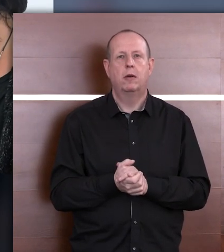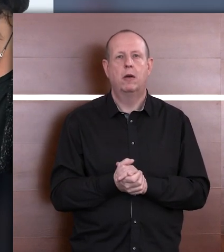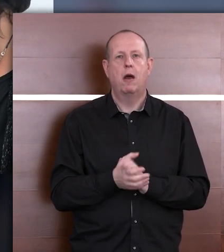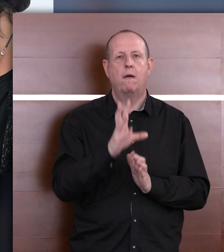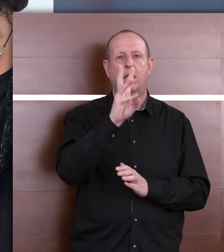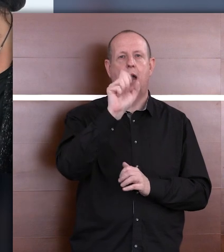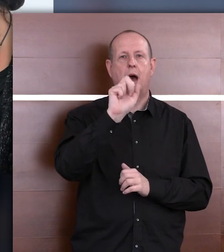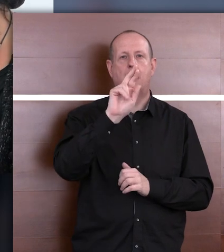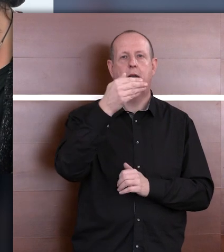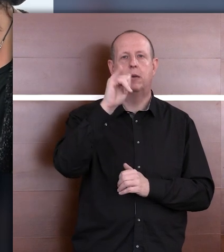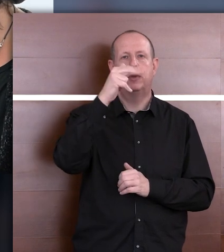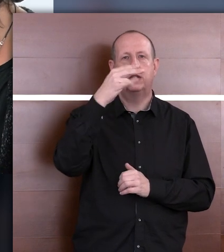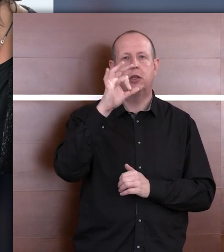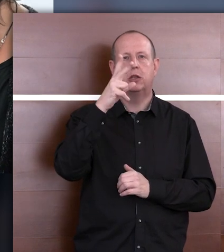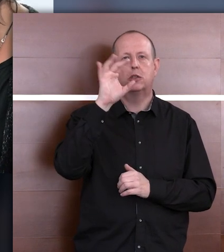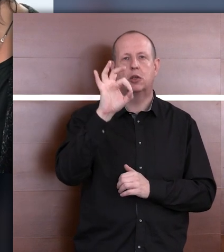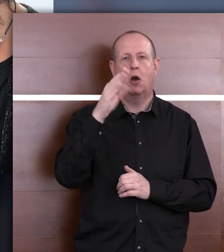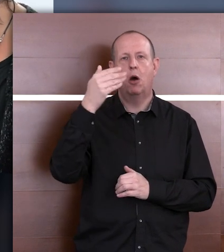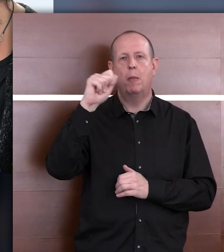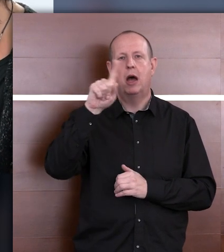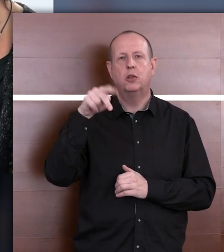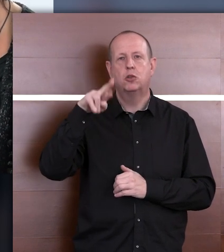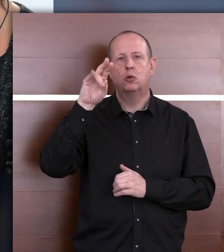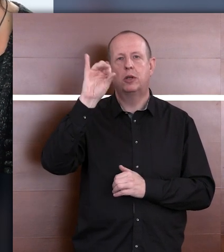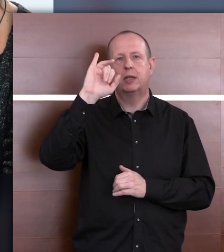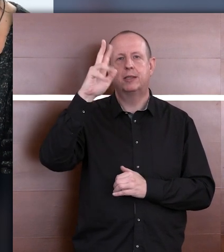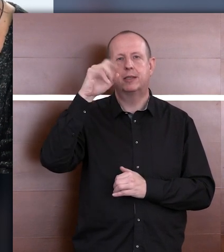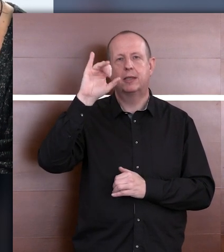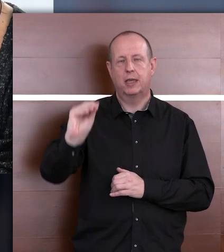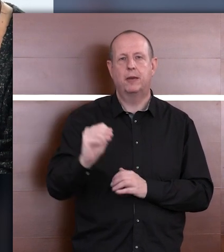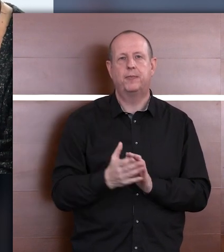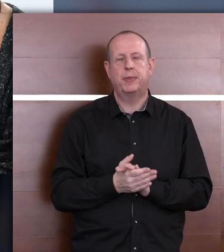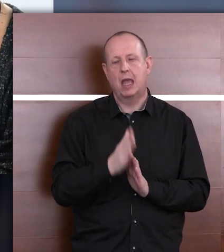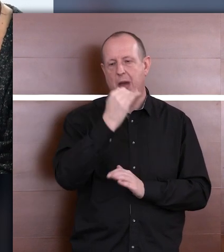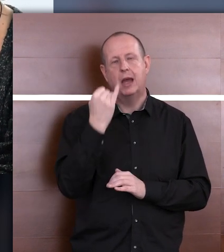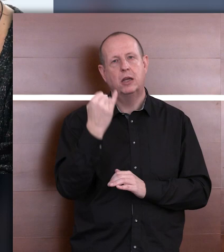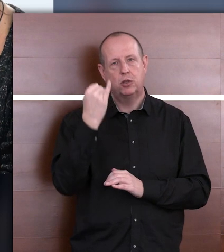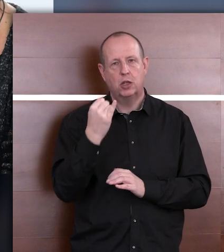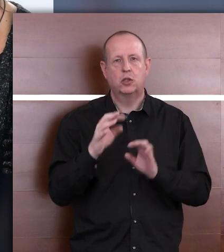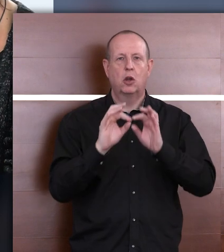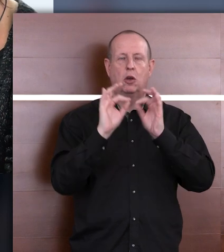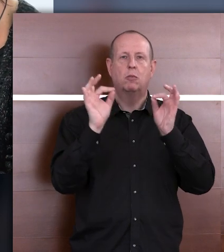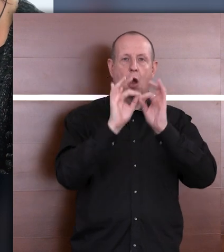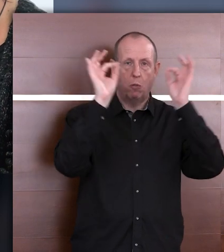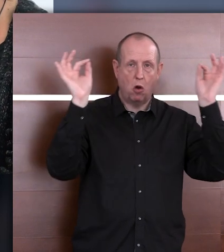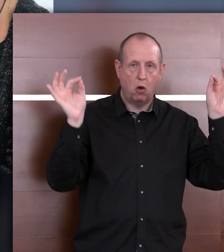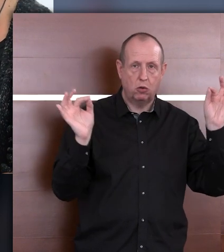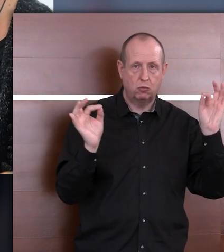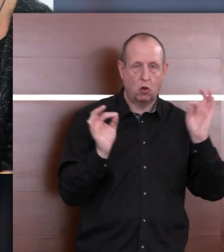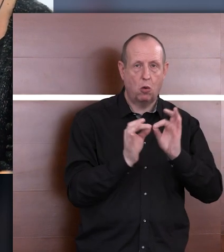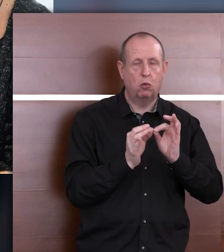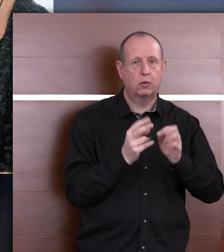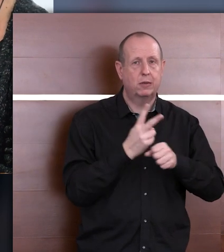gdzie właśnie dziecko ze szkoły ogólnodostępnej na skutek braku dostępu do nauki w polskim języku migowym decyzją